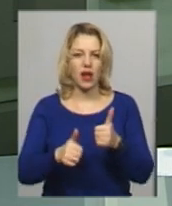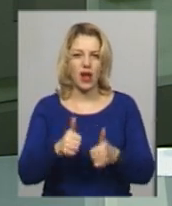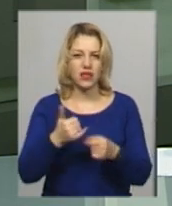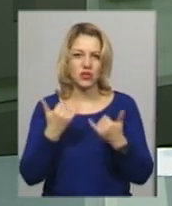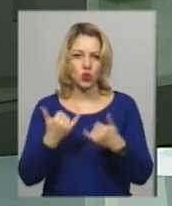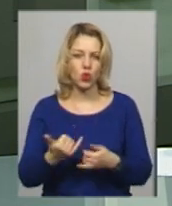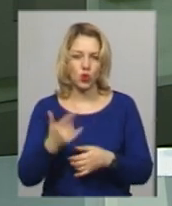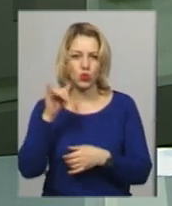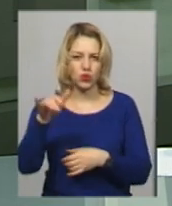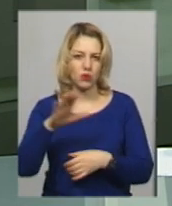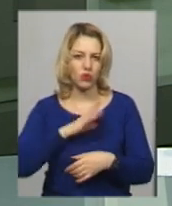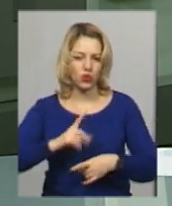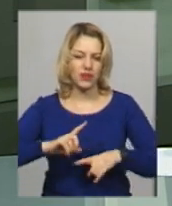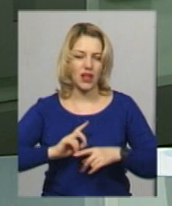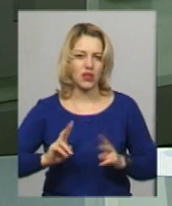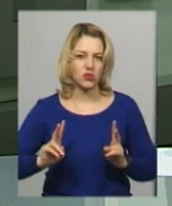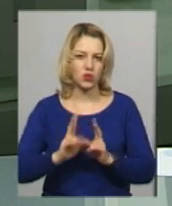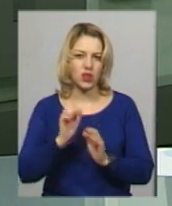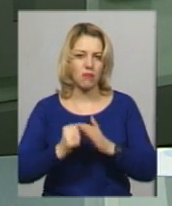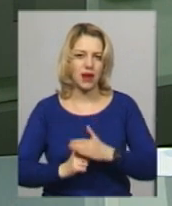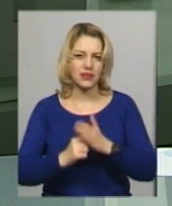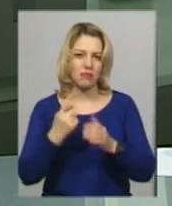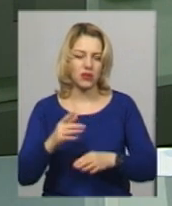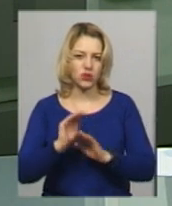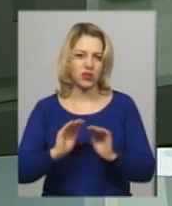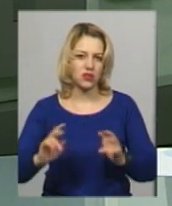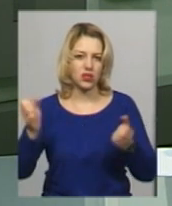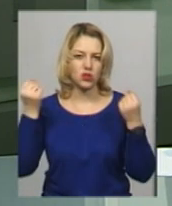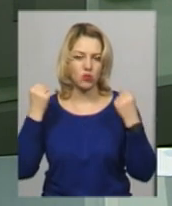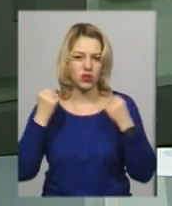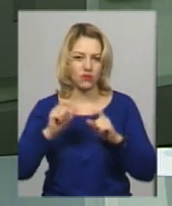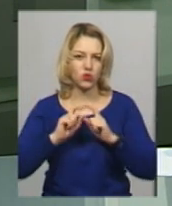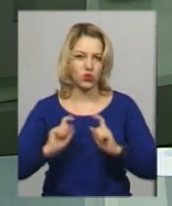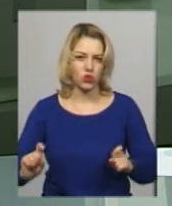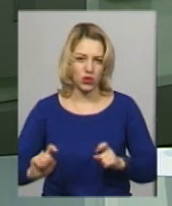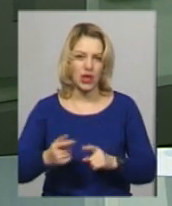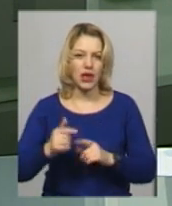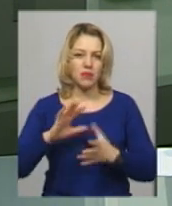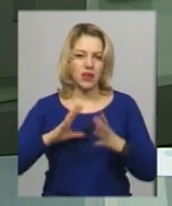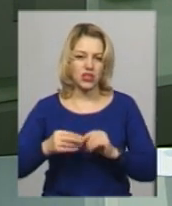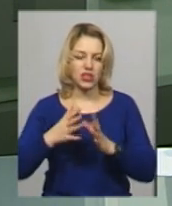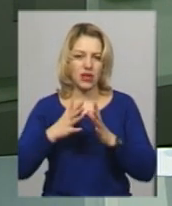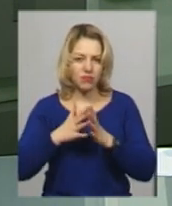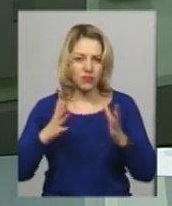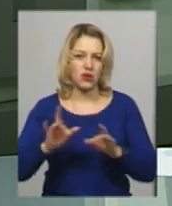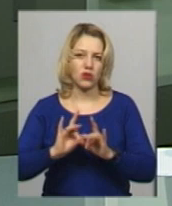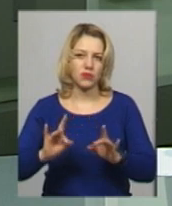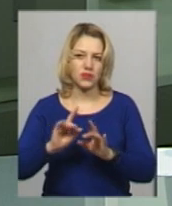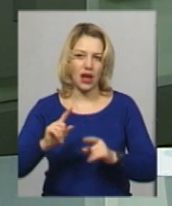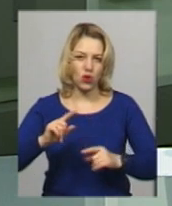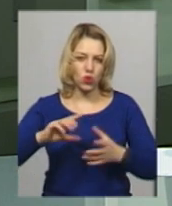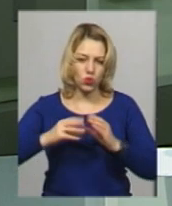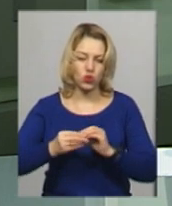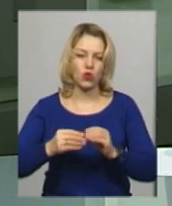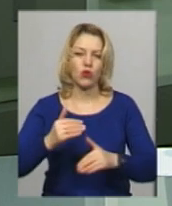Сьогодні в них були фінальні зустрічі на базі першої дитячо-юнацької спортивної школи. Більше про ігри заключного етапу